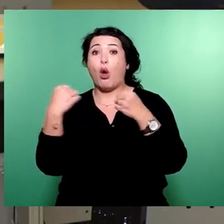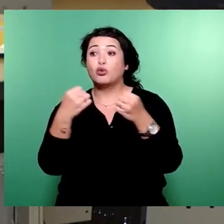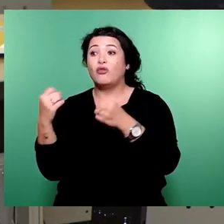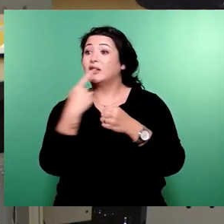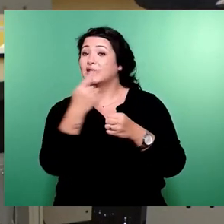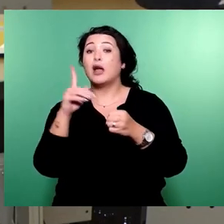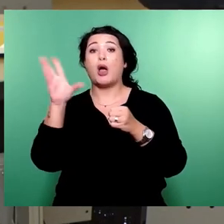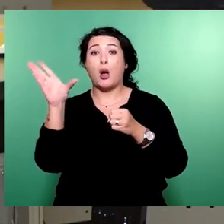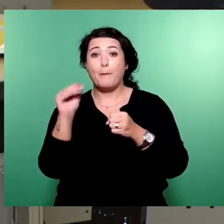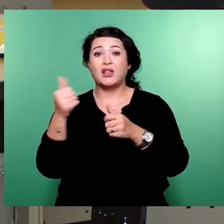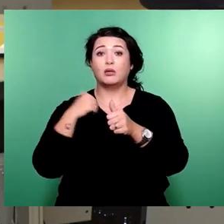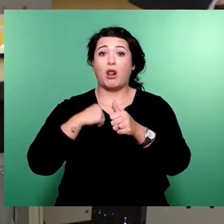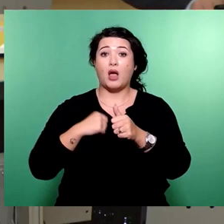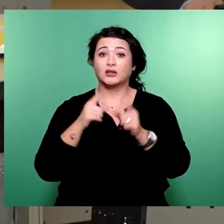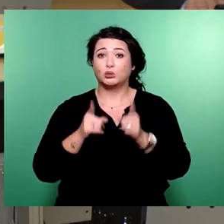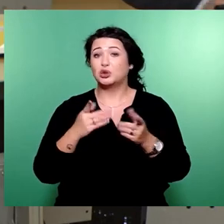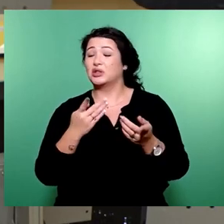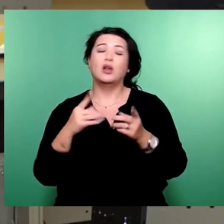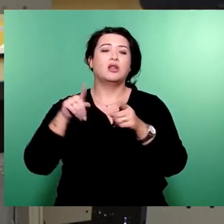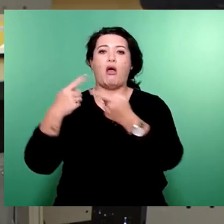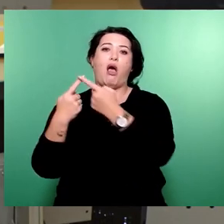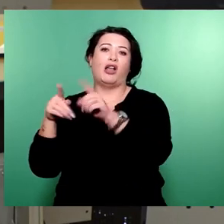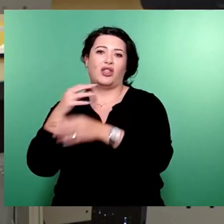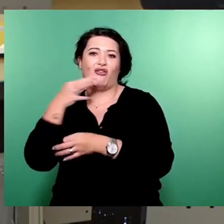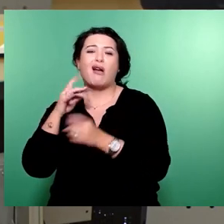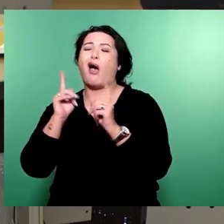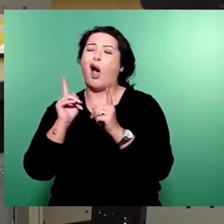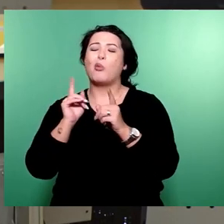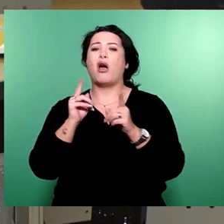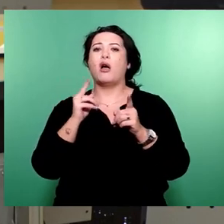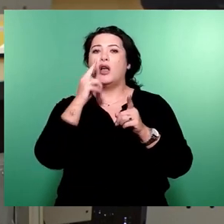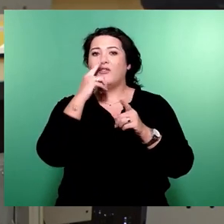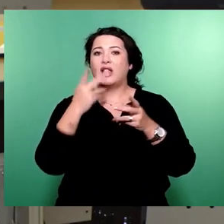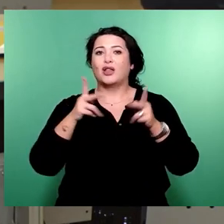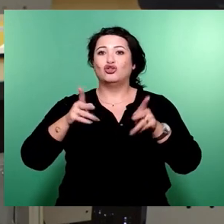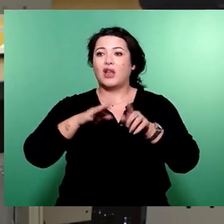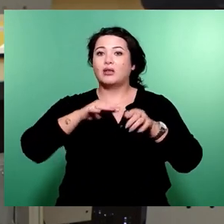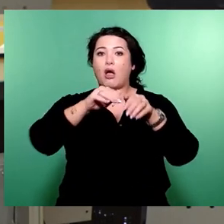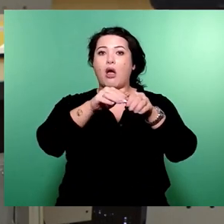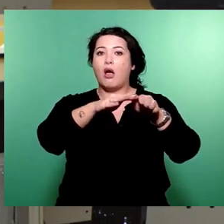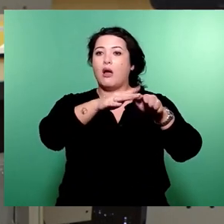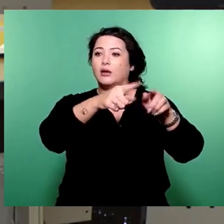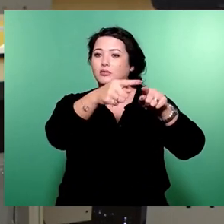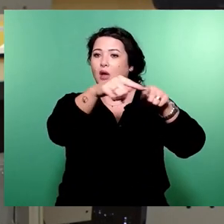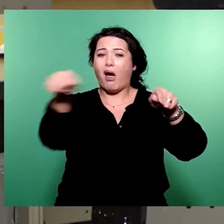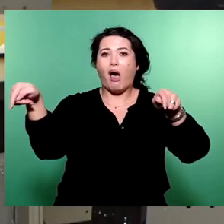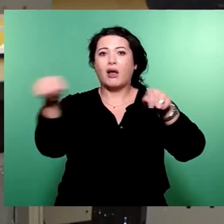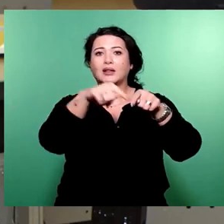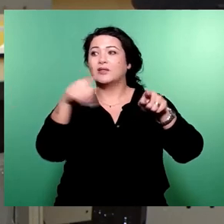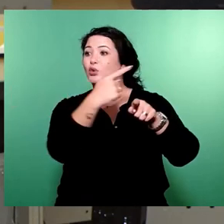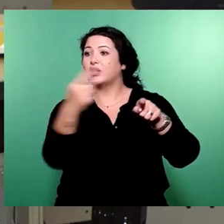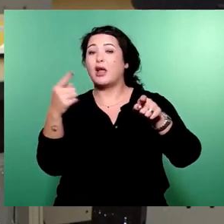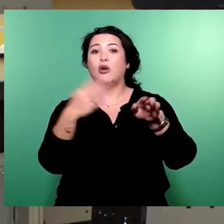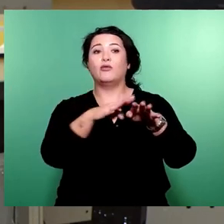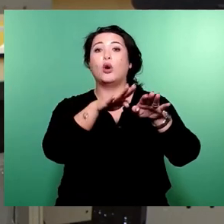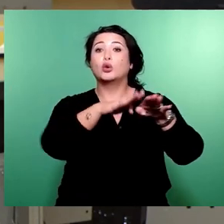gleichmäßig betroffen gewesen. Wer am Stadtrand sein Auto auf seinem eigenen Grundstück stehen hat, dem kann das Anwohnerparken